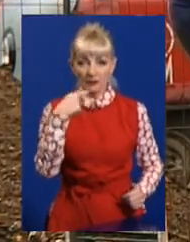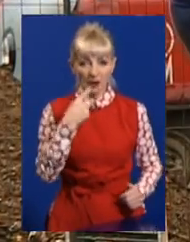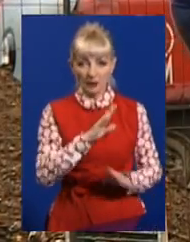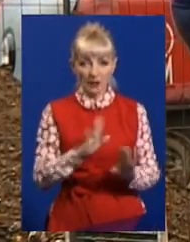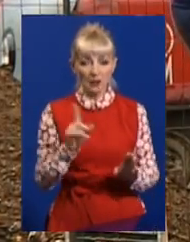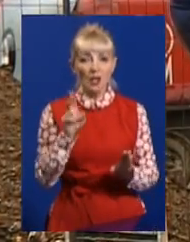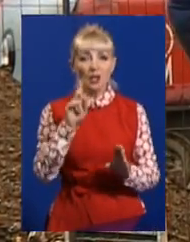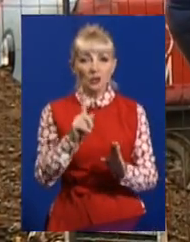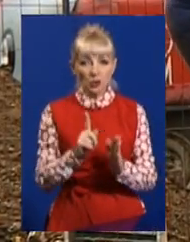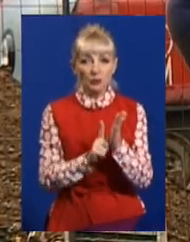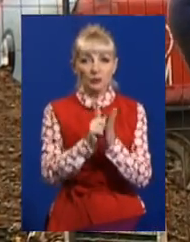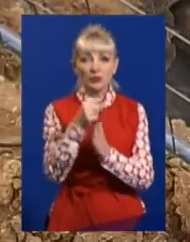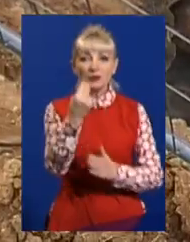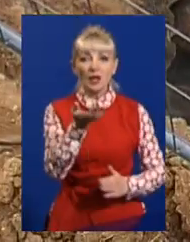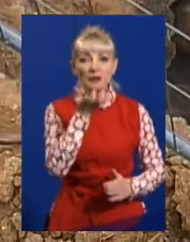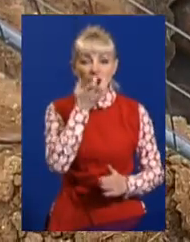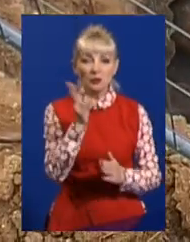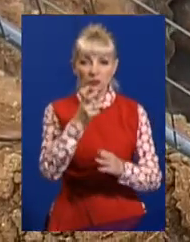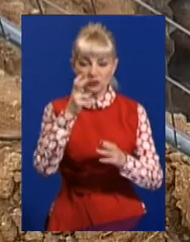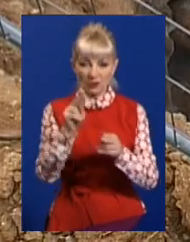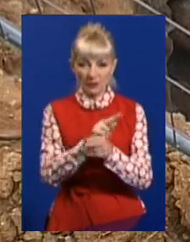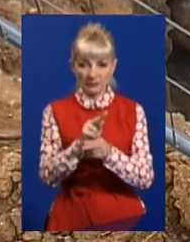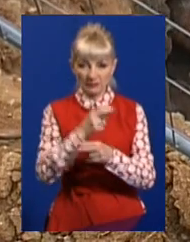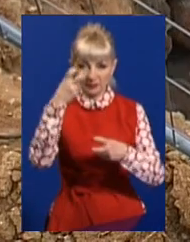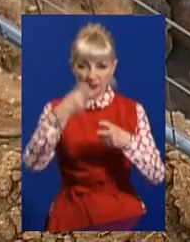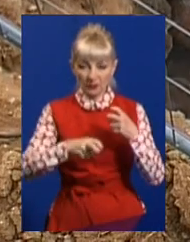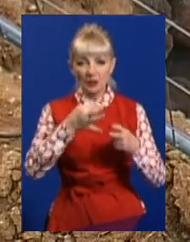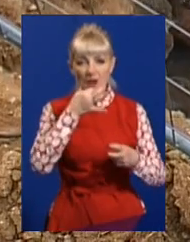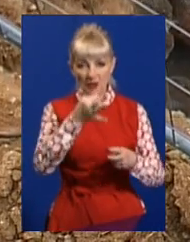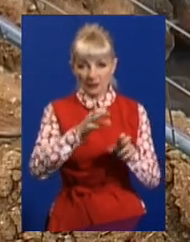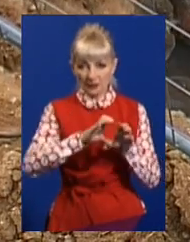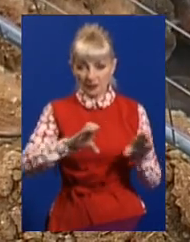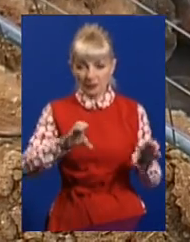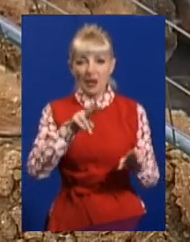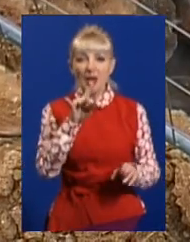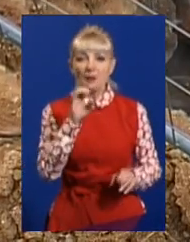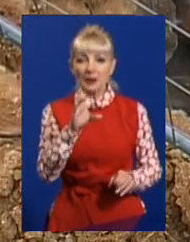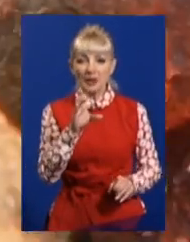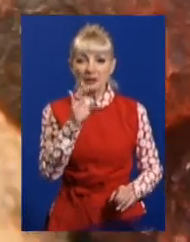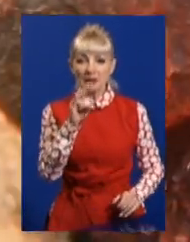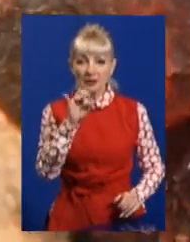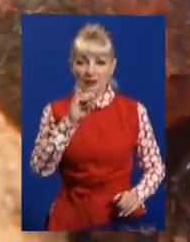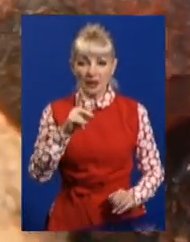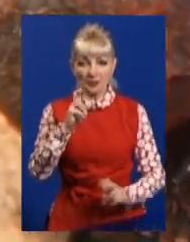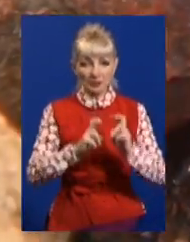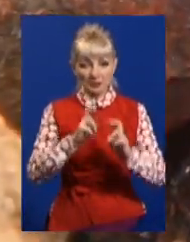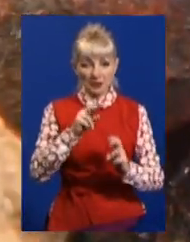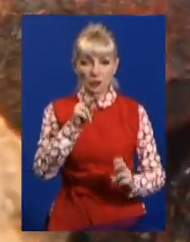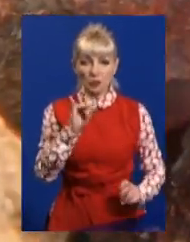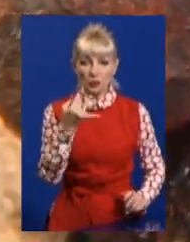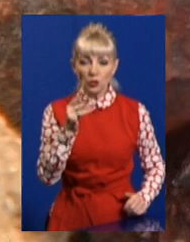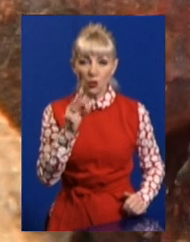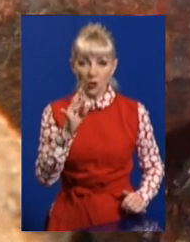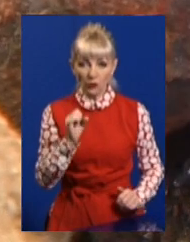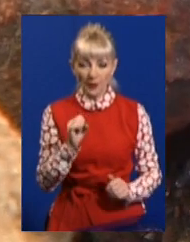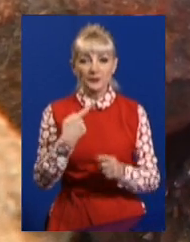Щоб його увімкнути, треба усунути дефекти на тепломагістралі, говорить прессекретар комунального підприємства Тетяна Чуйкова. Вона каже,